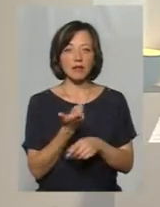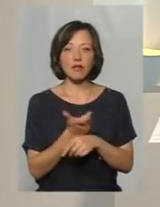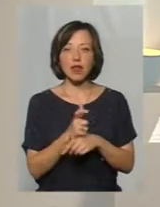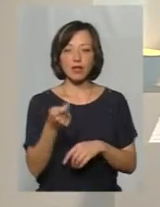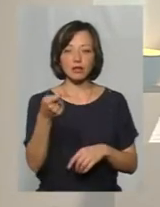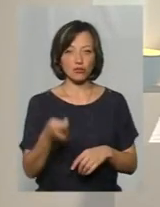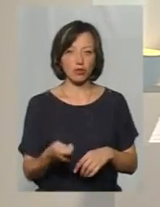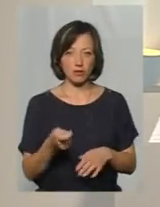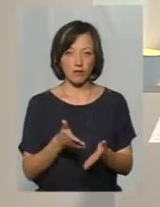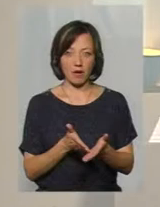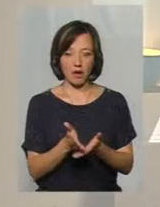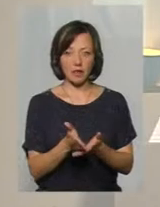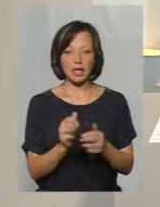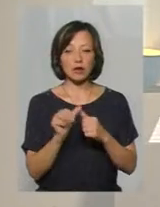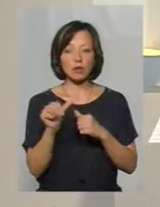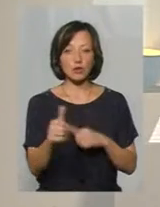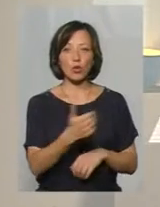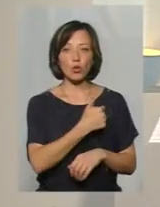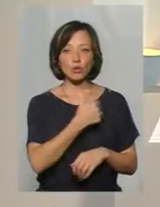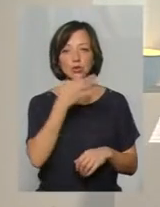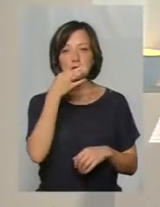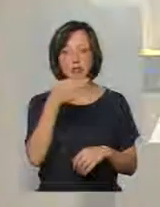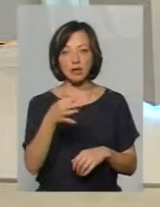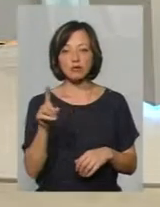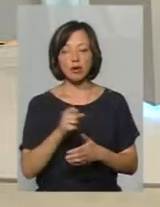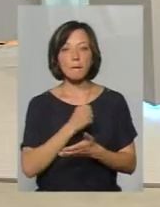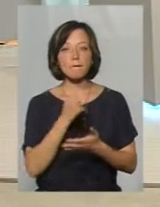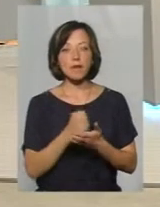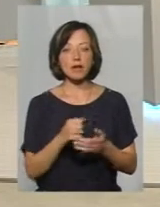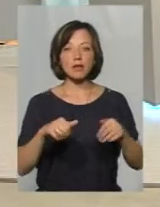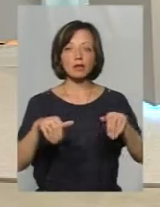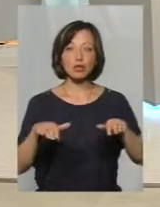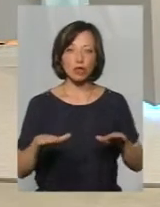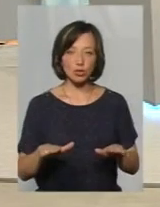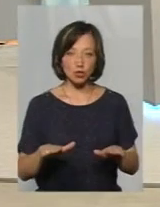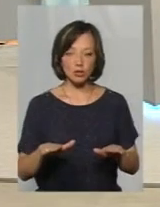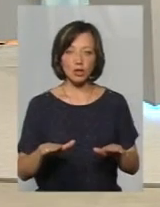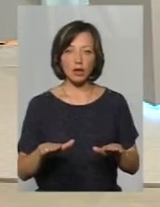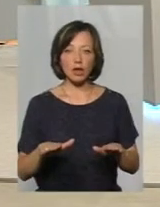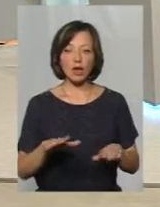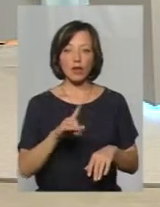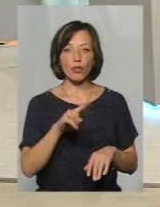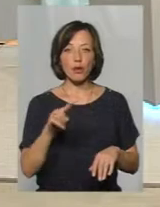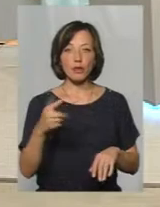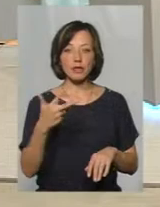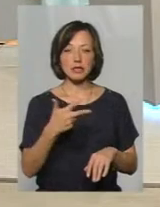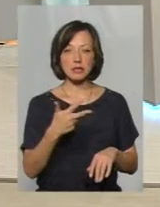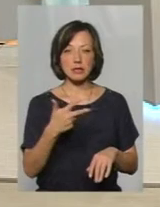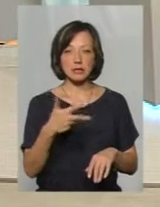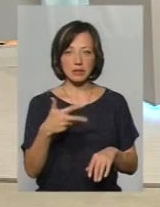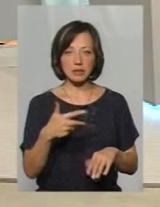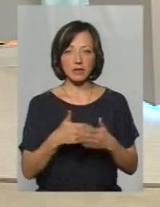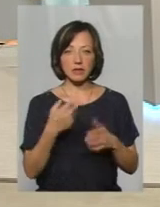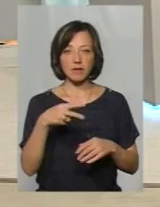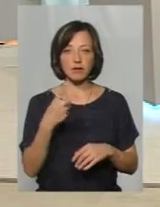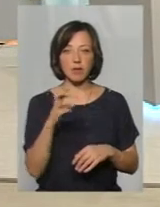варіант. Крім того, хочу зазначити, що прийнято рішення номер 30 від 22